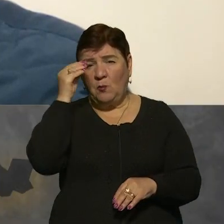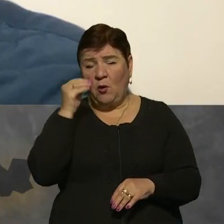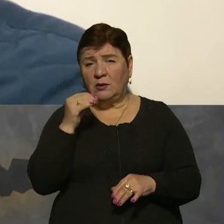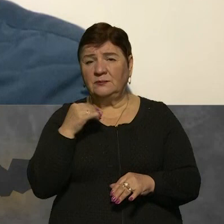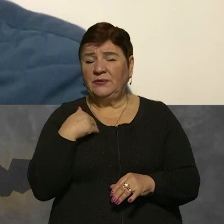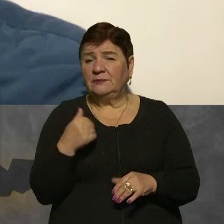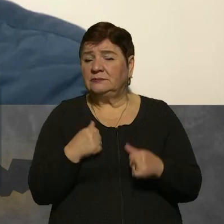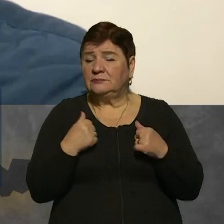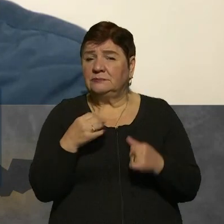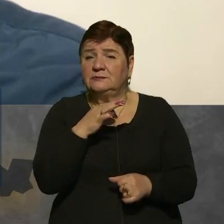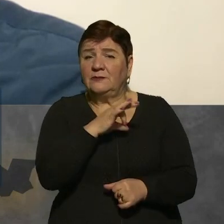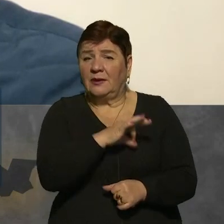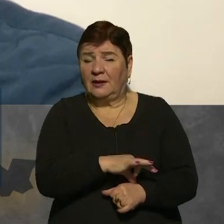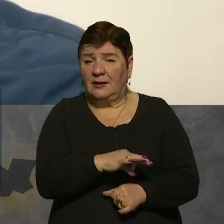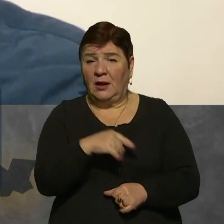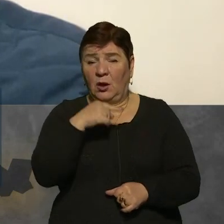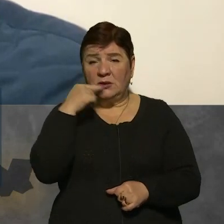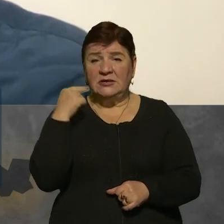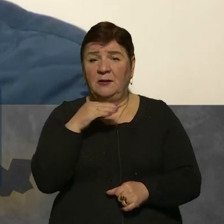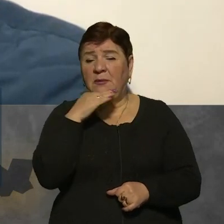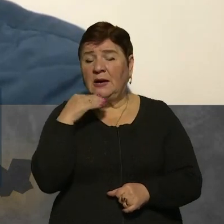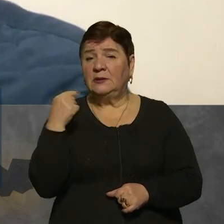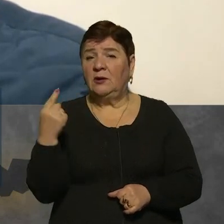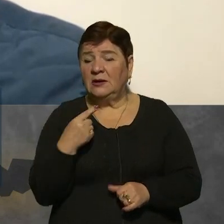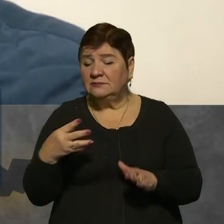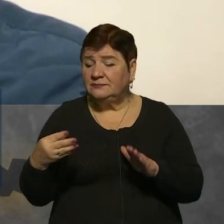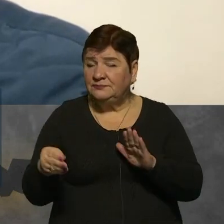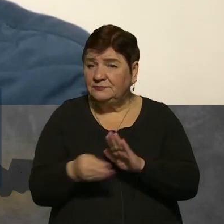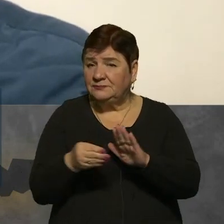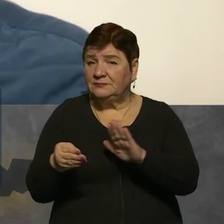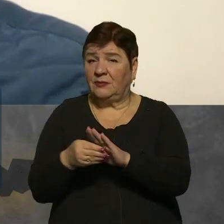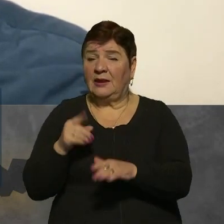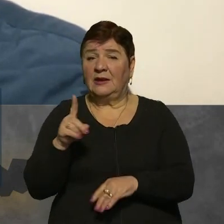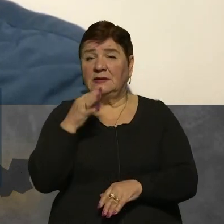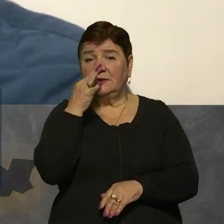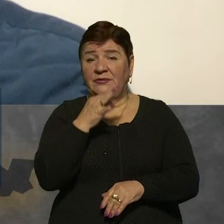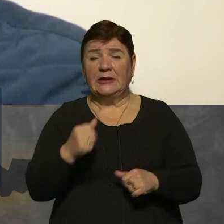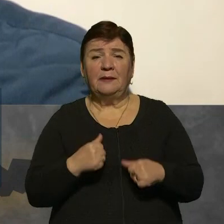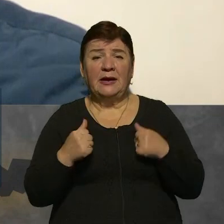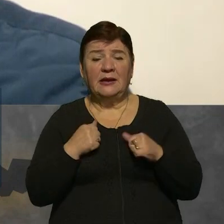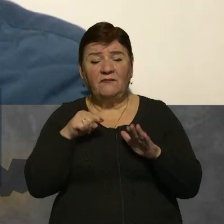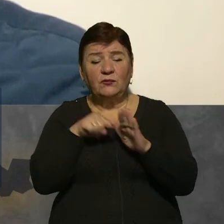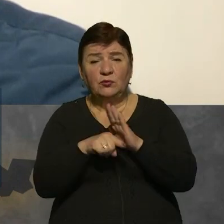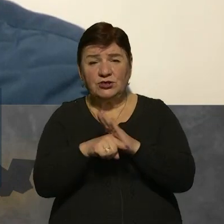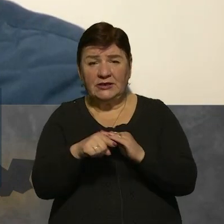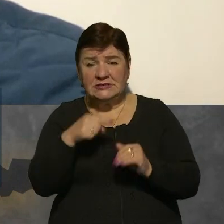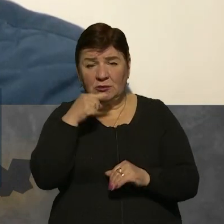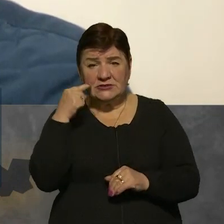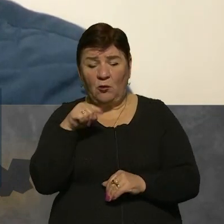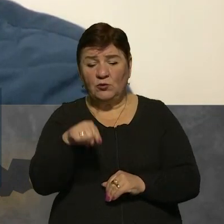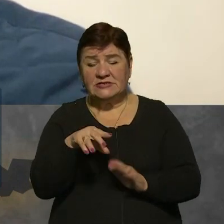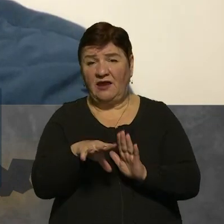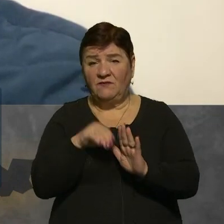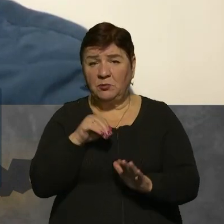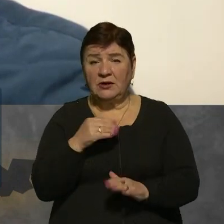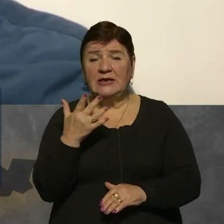власне цим і намагається скористатися Росія, неодноразово підкуповуючи, як ви вже зазначили, і намагаючись втручатися у ці вибори. А